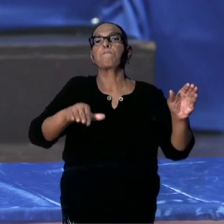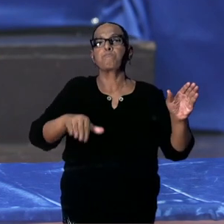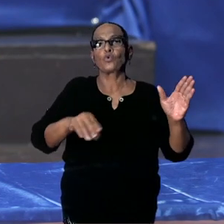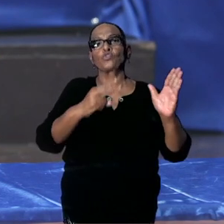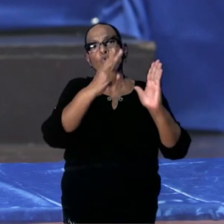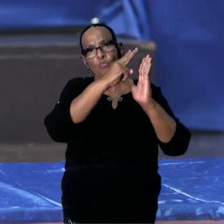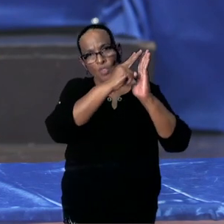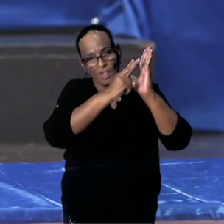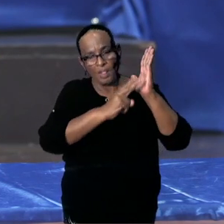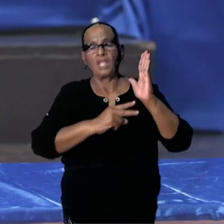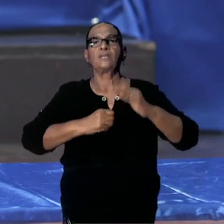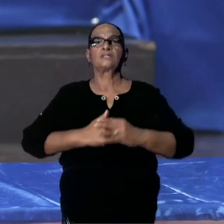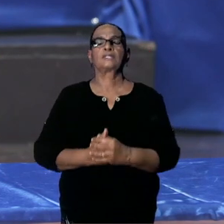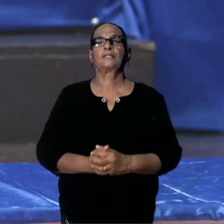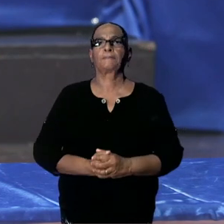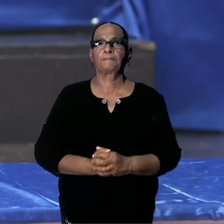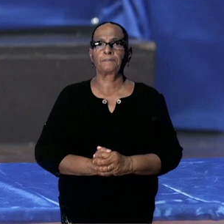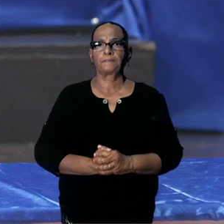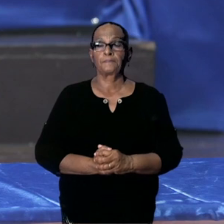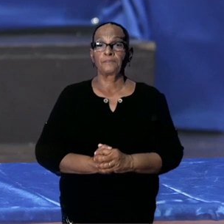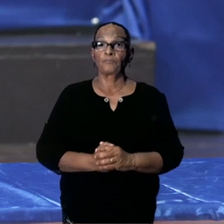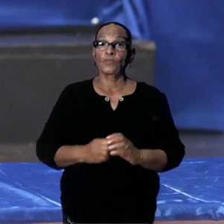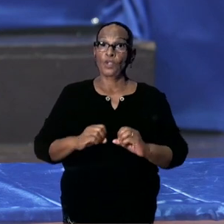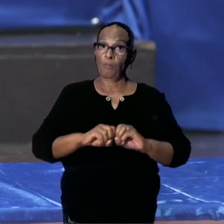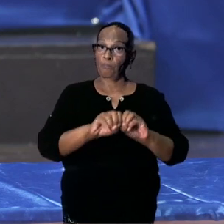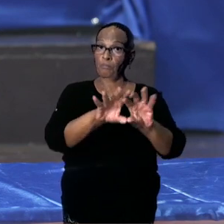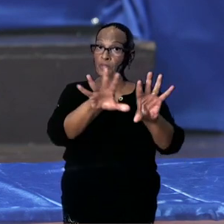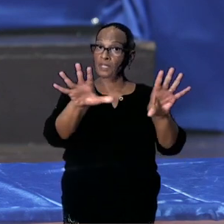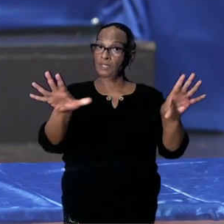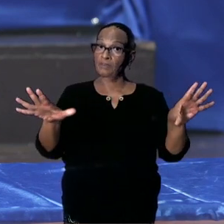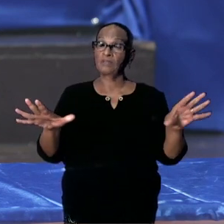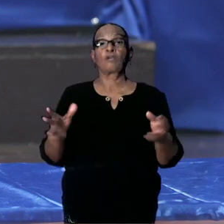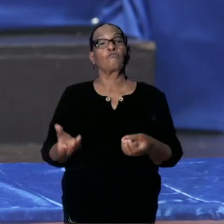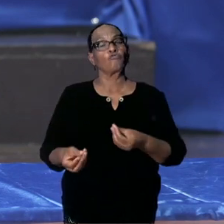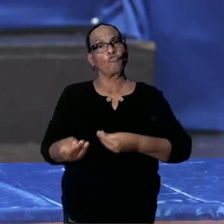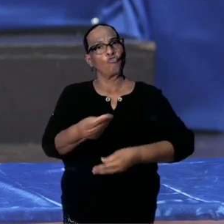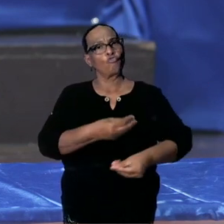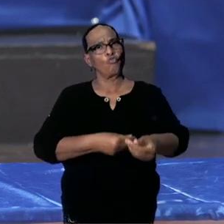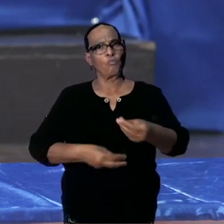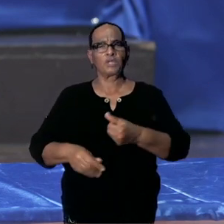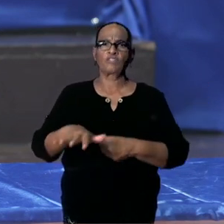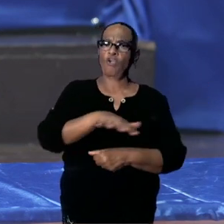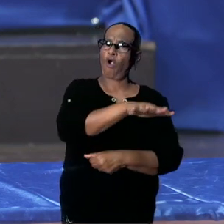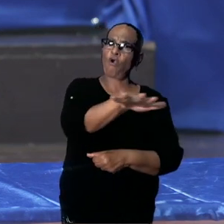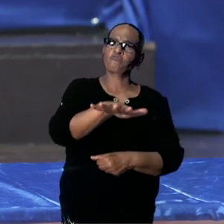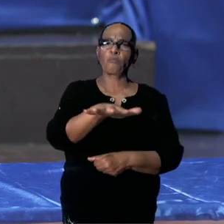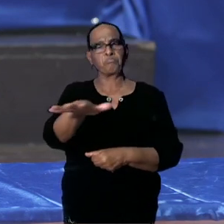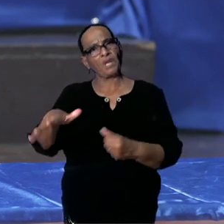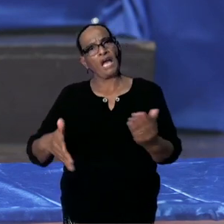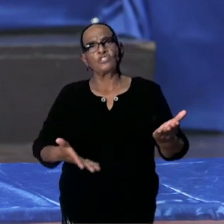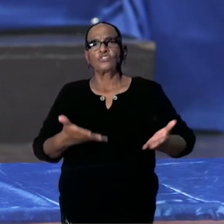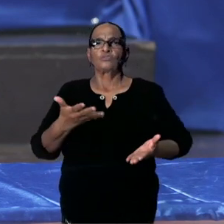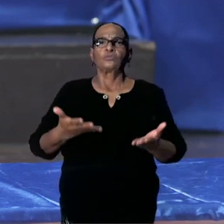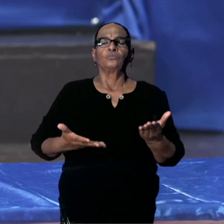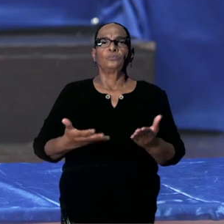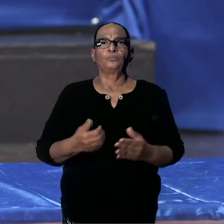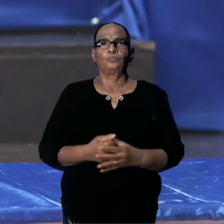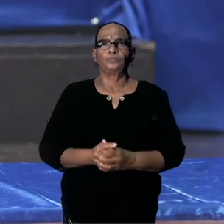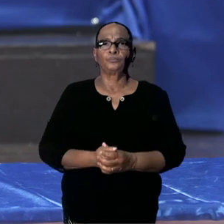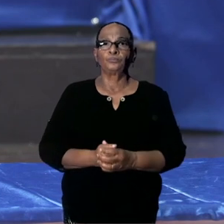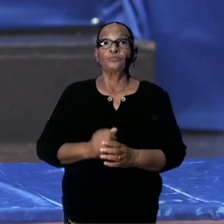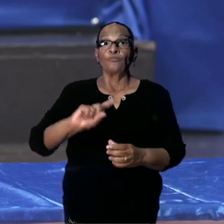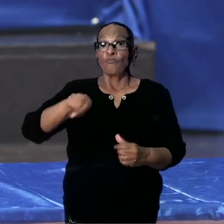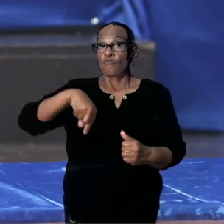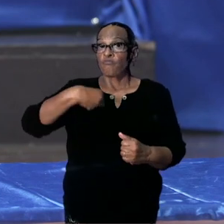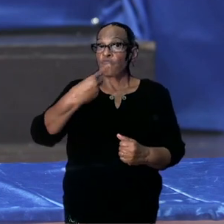Gaan we even kijken naar de publiek toegankelijke commerciële lokaliteiten of ruimten. Dan zijn de